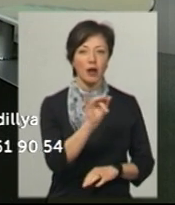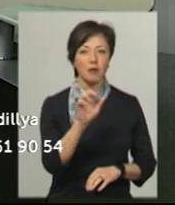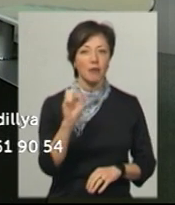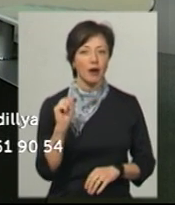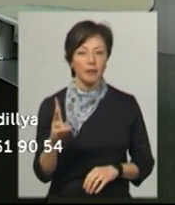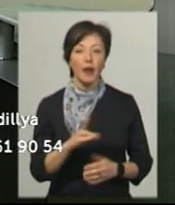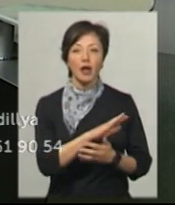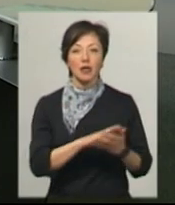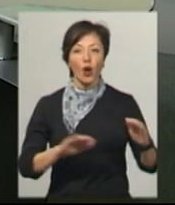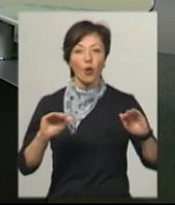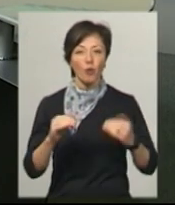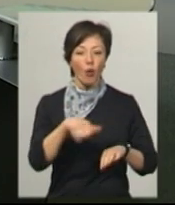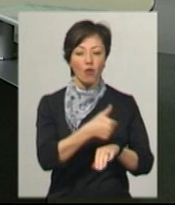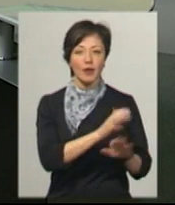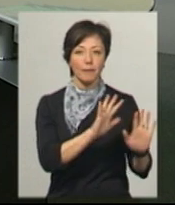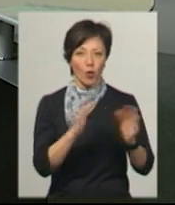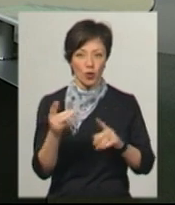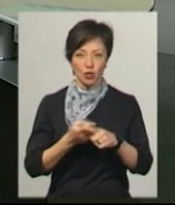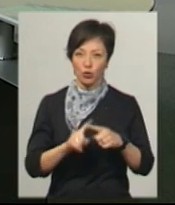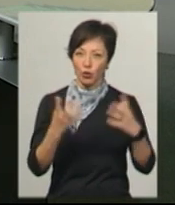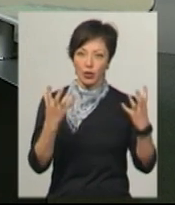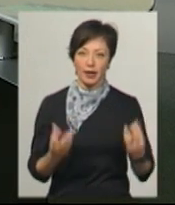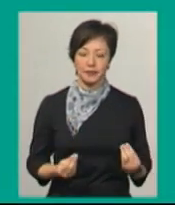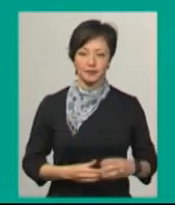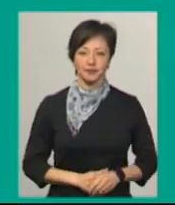Рибак. А далі коротко про головні події цього дня.